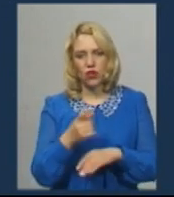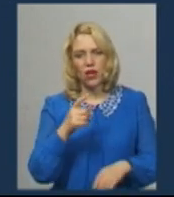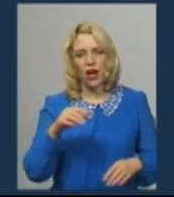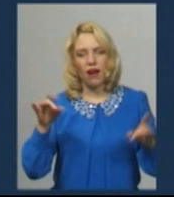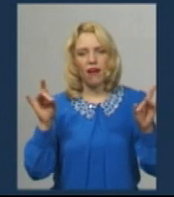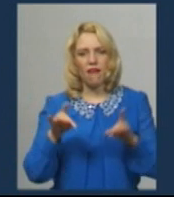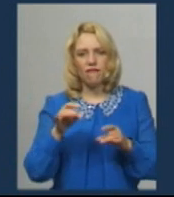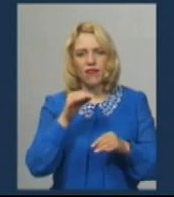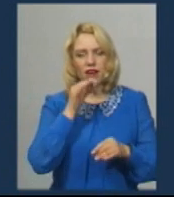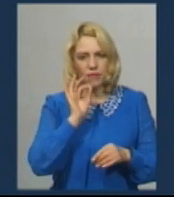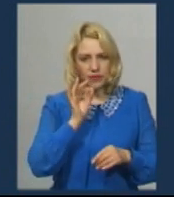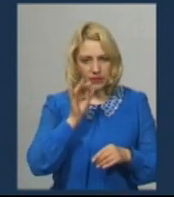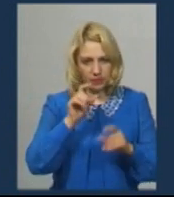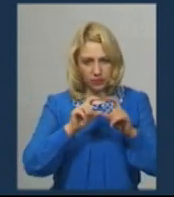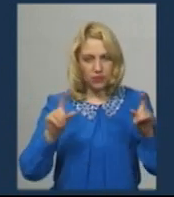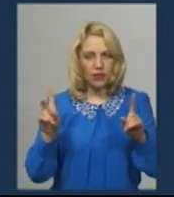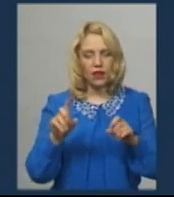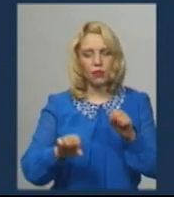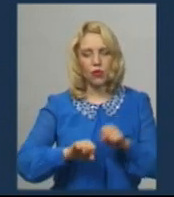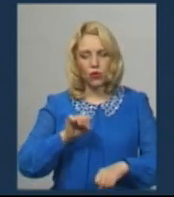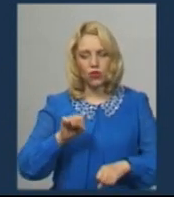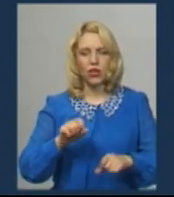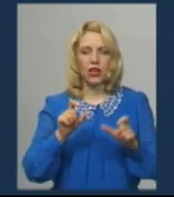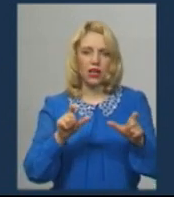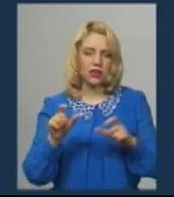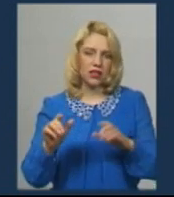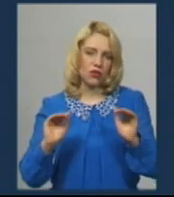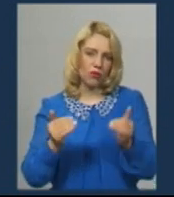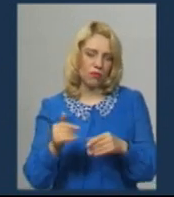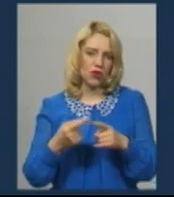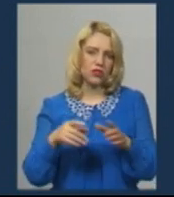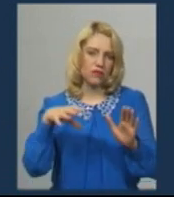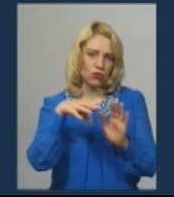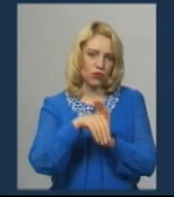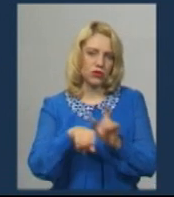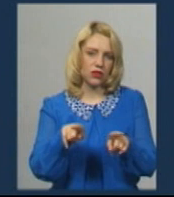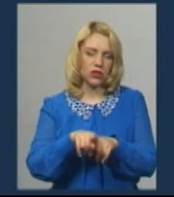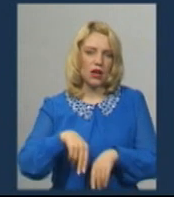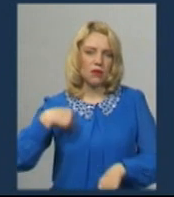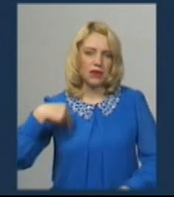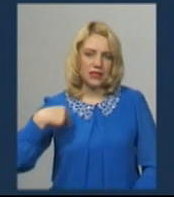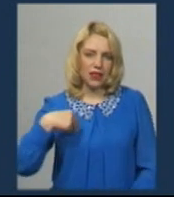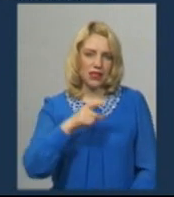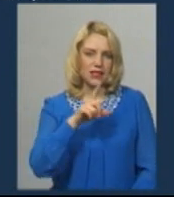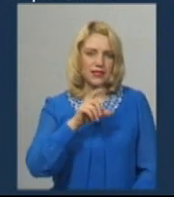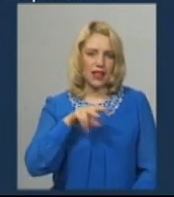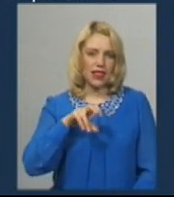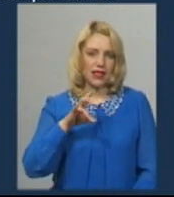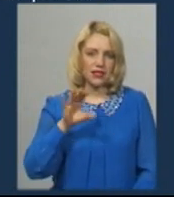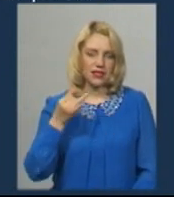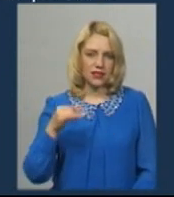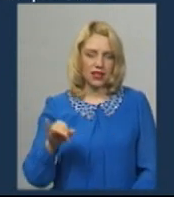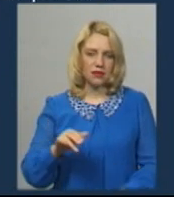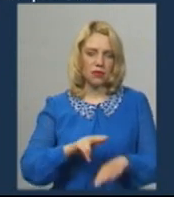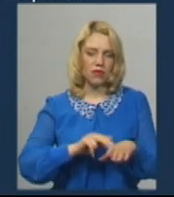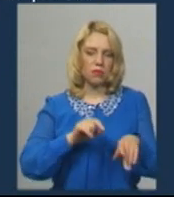кафе, які порушили карантинні обмеження. І серед цих відвідувачів, зокрема, і президент України Володимир Зеленський. Правоохоронці провели